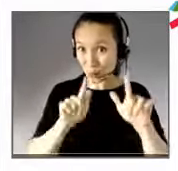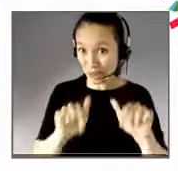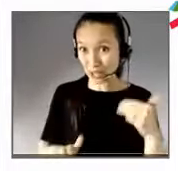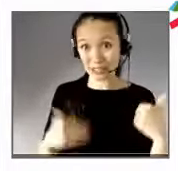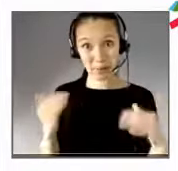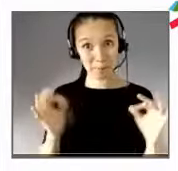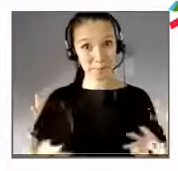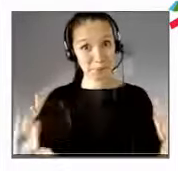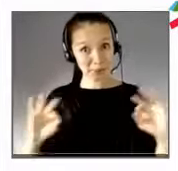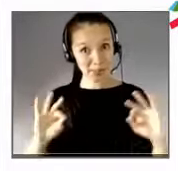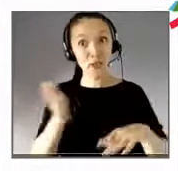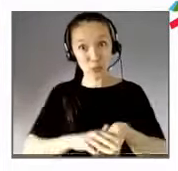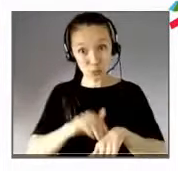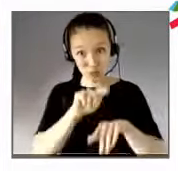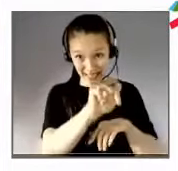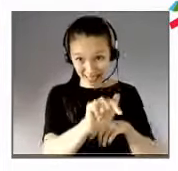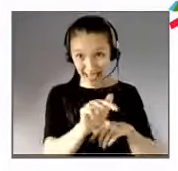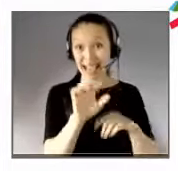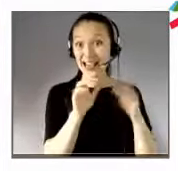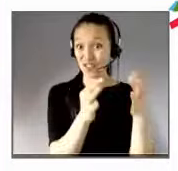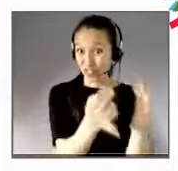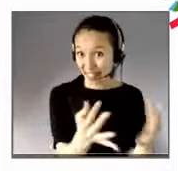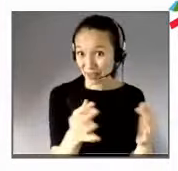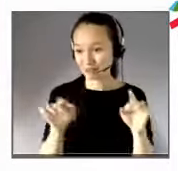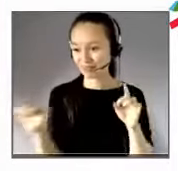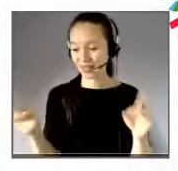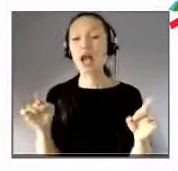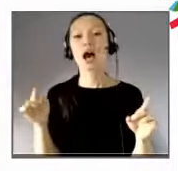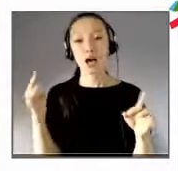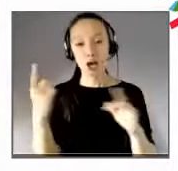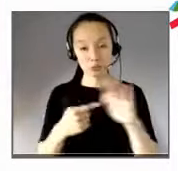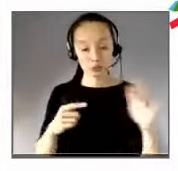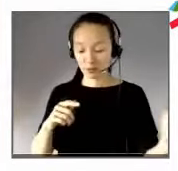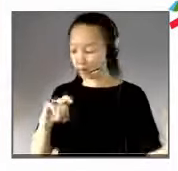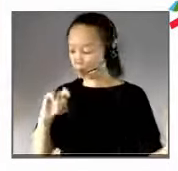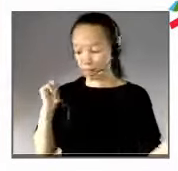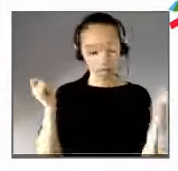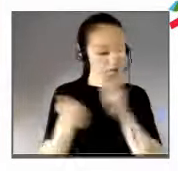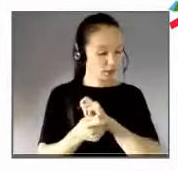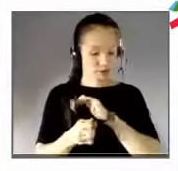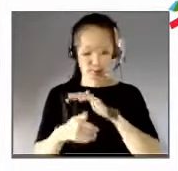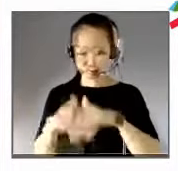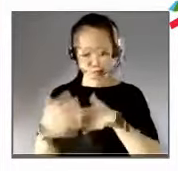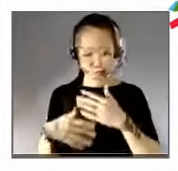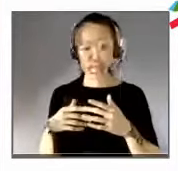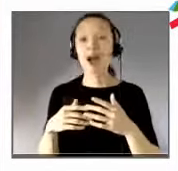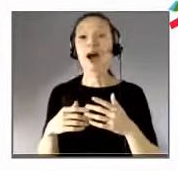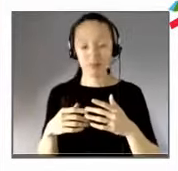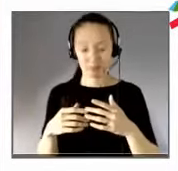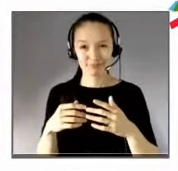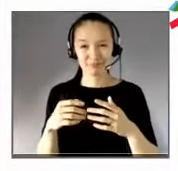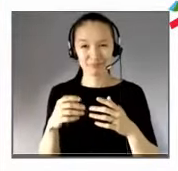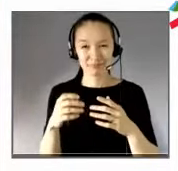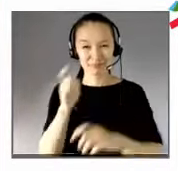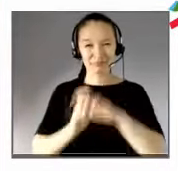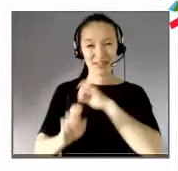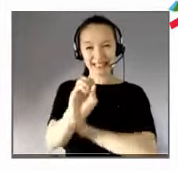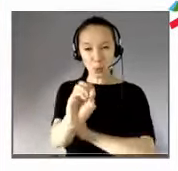rebattu les cartes en fait. Elle a rebattu les cartes et c'est pour ça que je dis que c'est une occasion de réenvisager les gens,